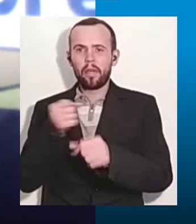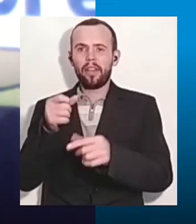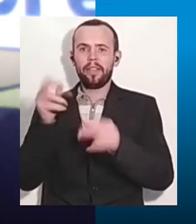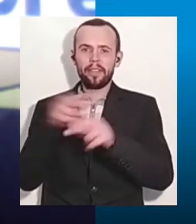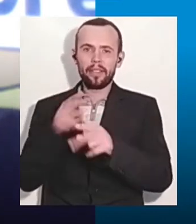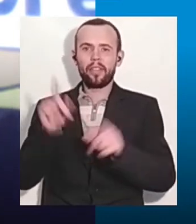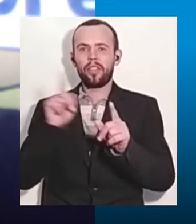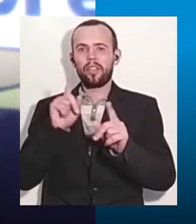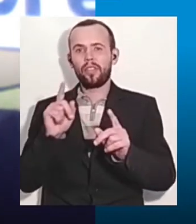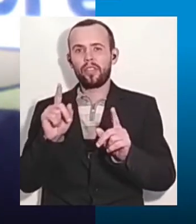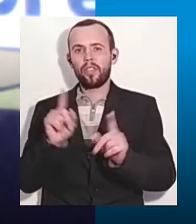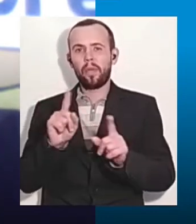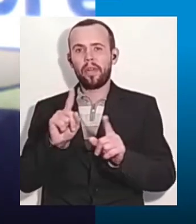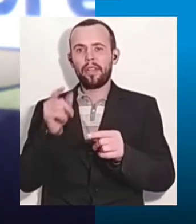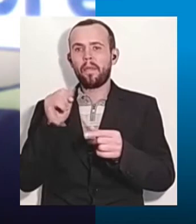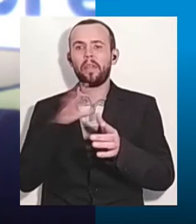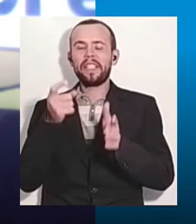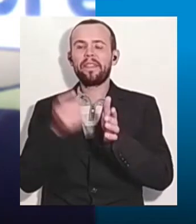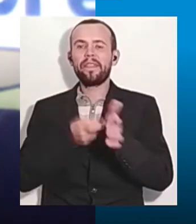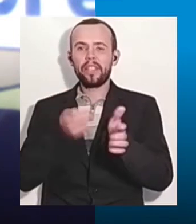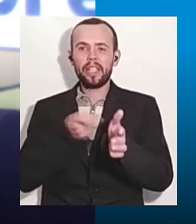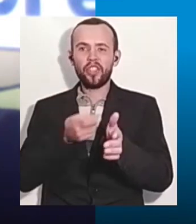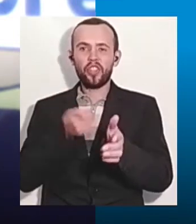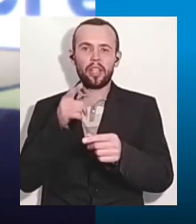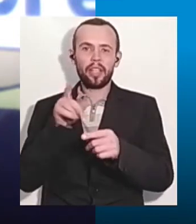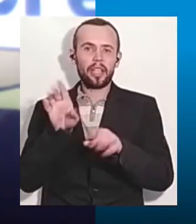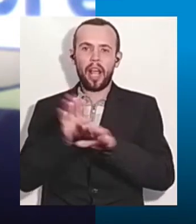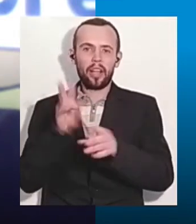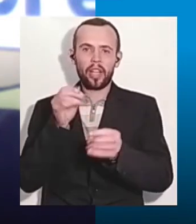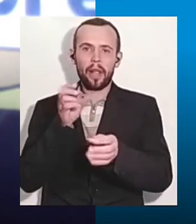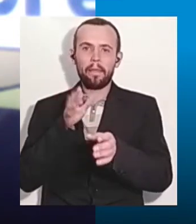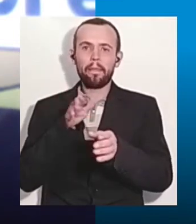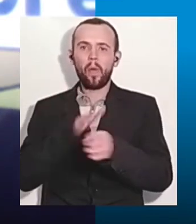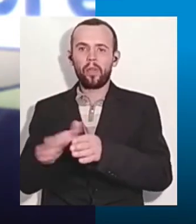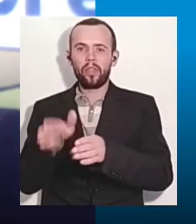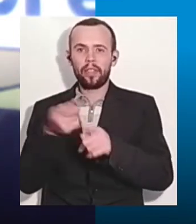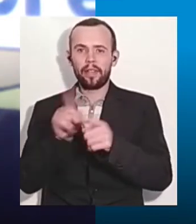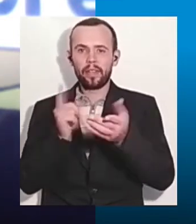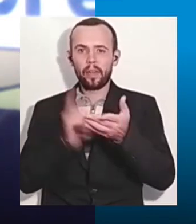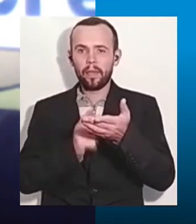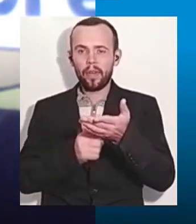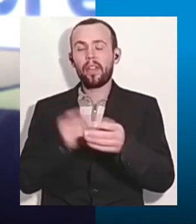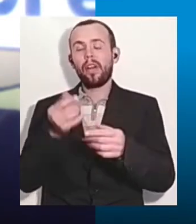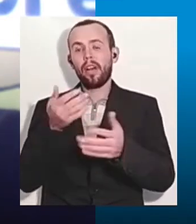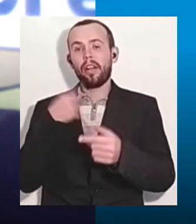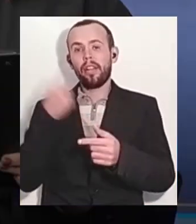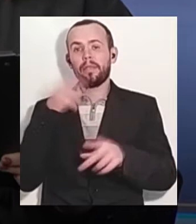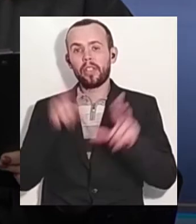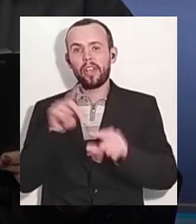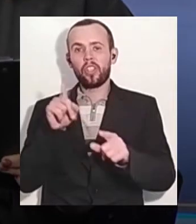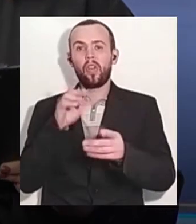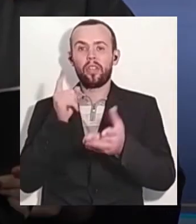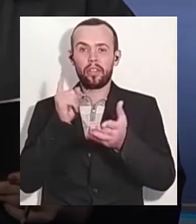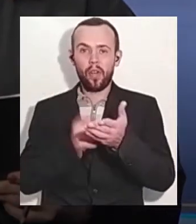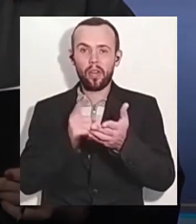образа, любий привід в людині, вона, значить, в неї суцидальні мисли з'являються, і люди